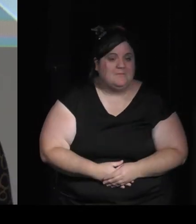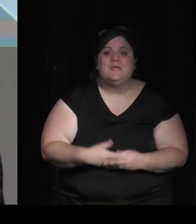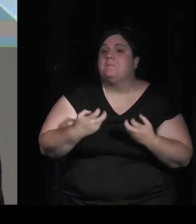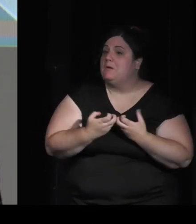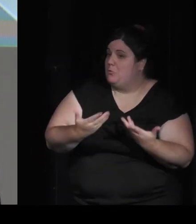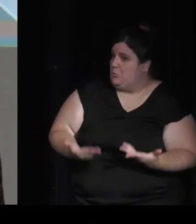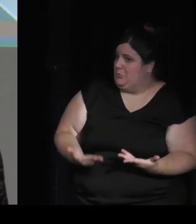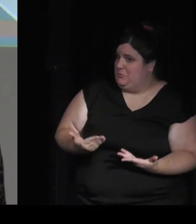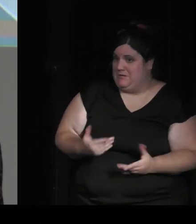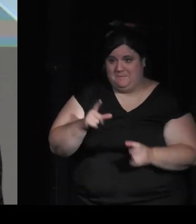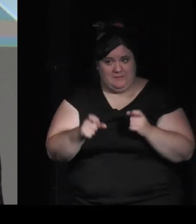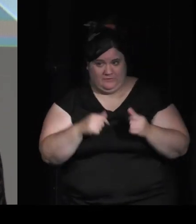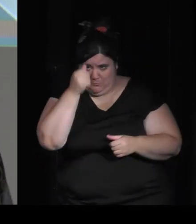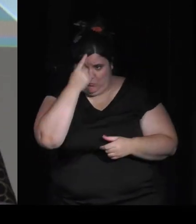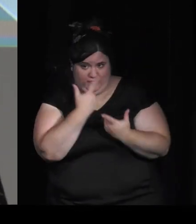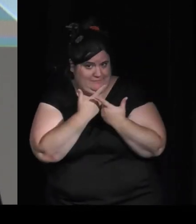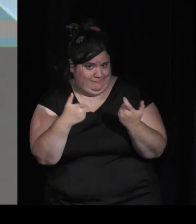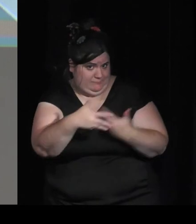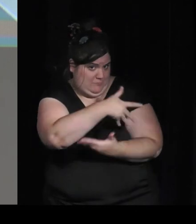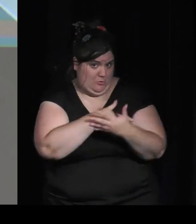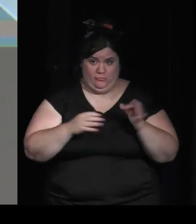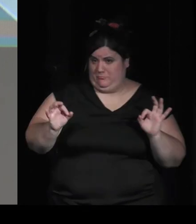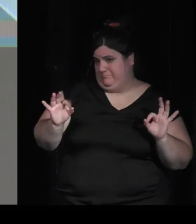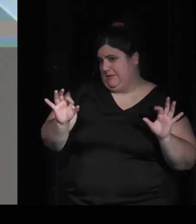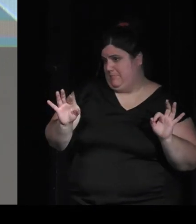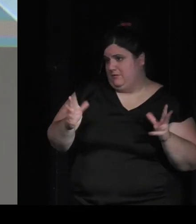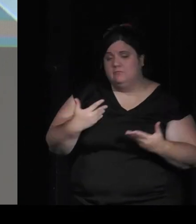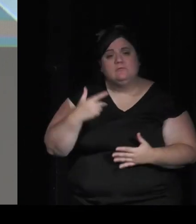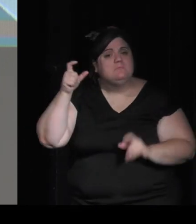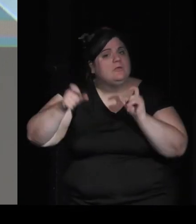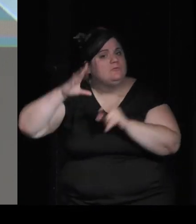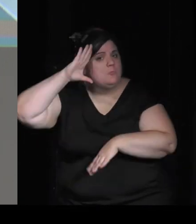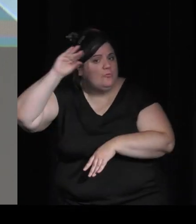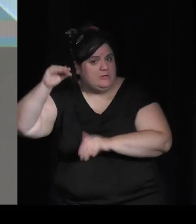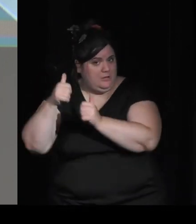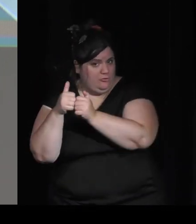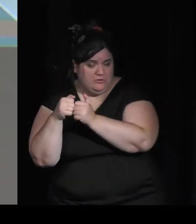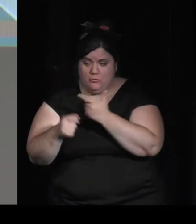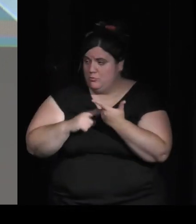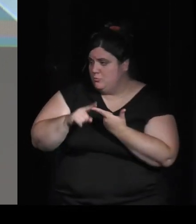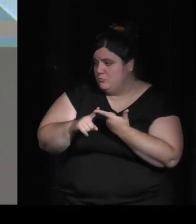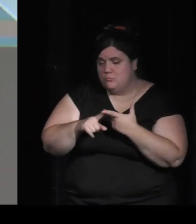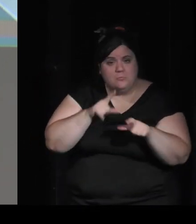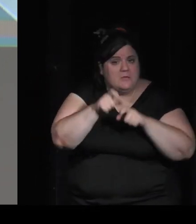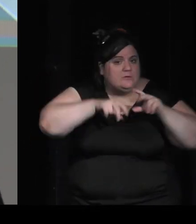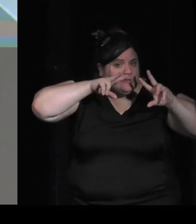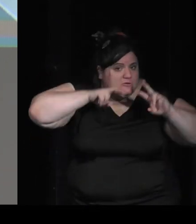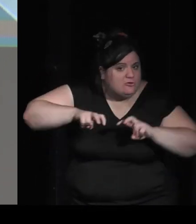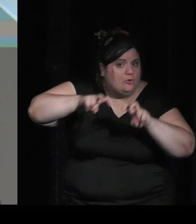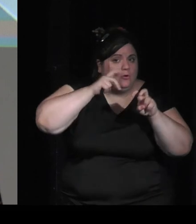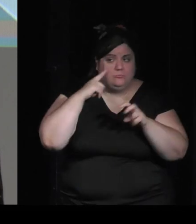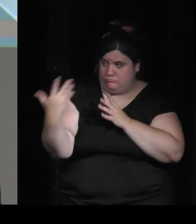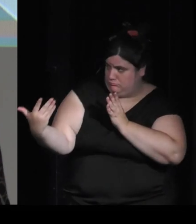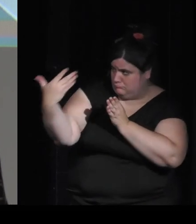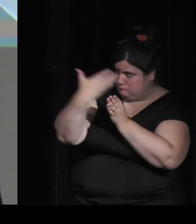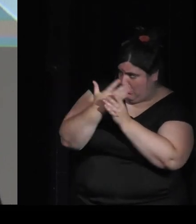à la fois des professionnels du jeu vidéo mais également des chercheurs experts dans leur domaine on les fait parler d'une voix